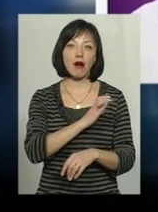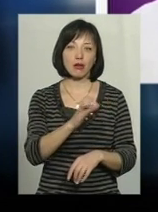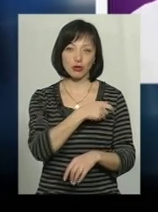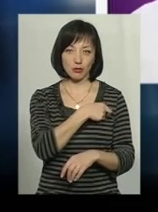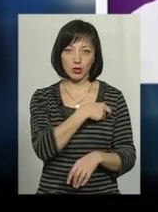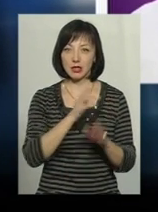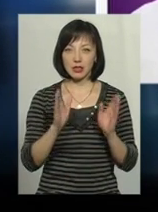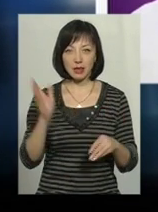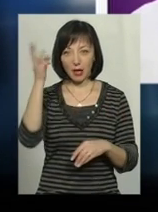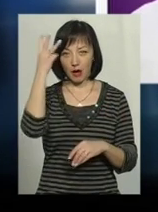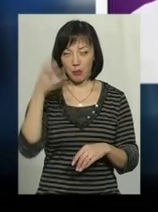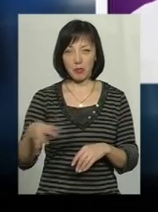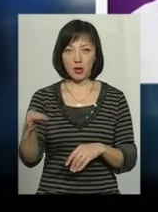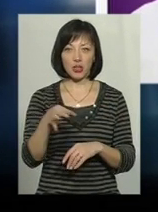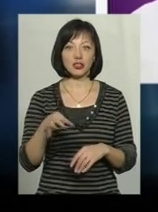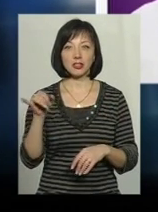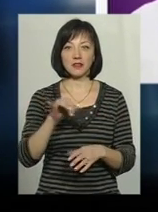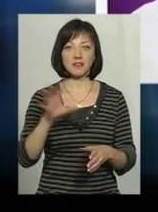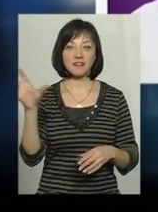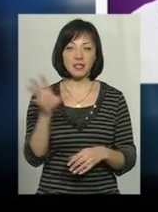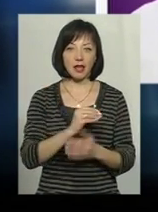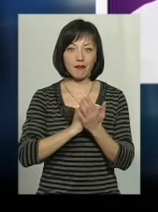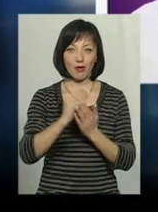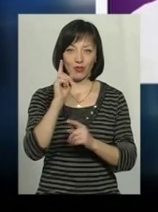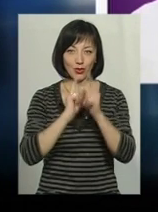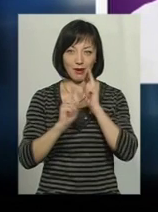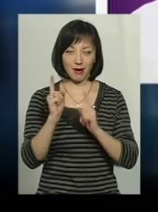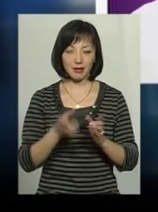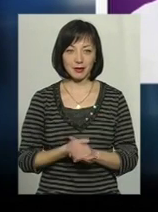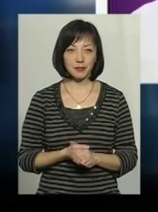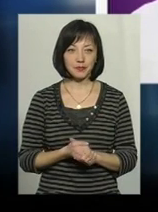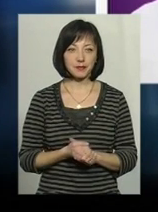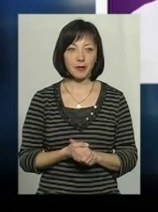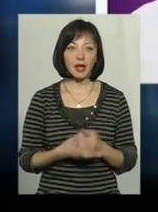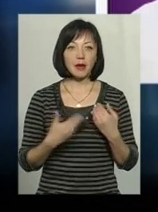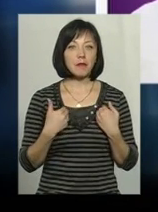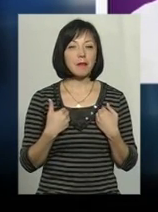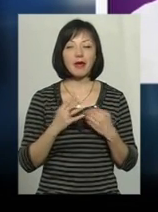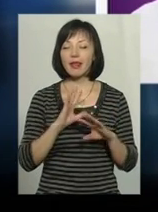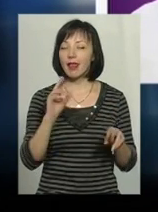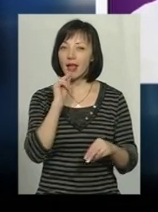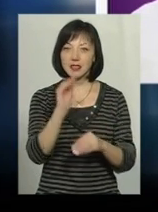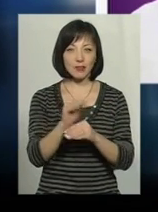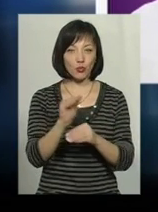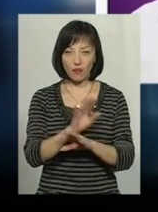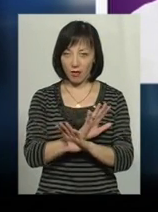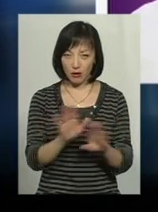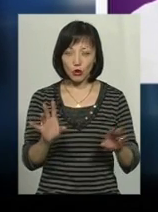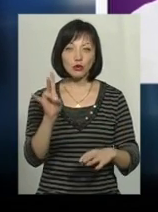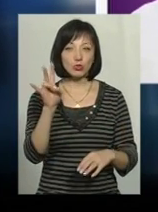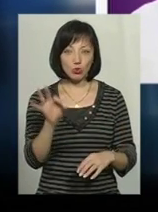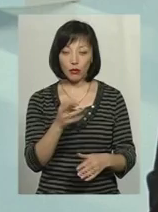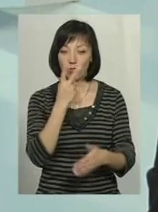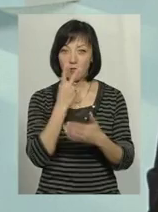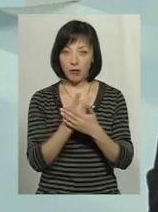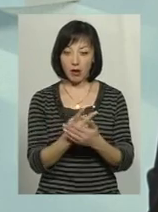мені здається, не тільки Хмельниччини, а й всієї Верховної Ради. Тому, ми не звинувачуємо, але, бачучи